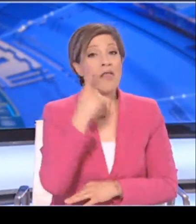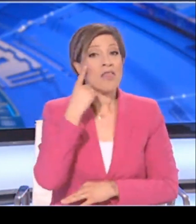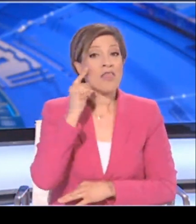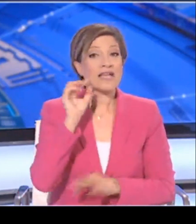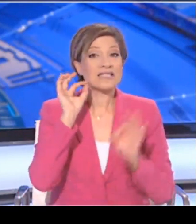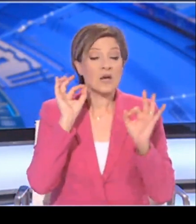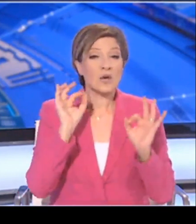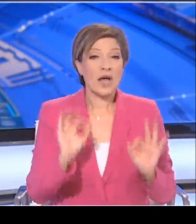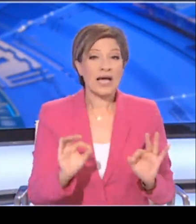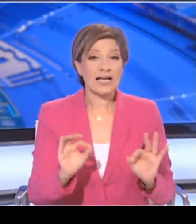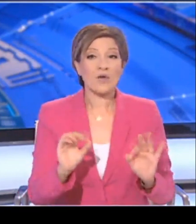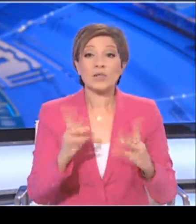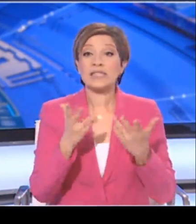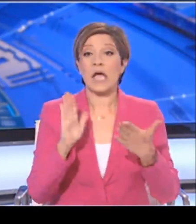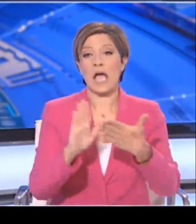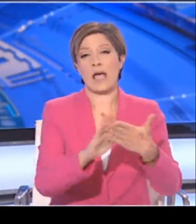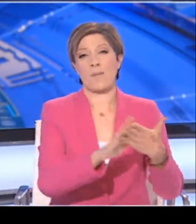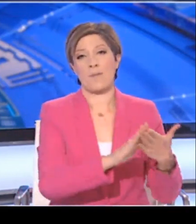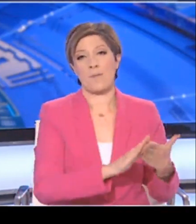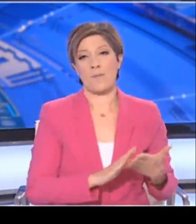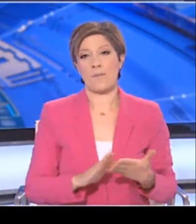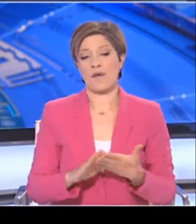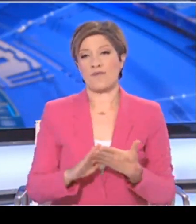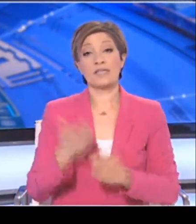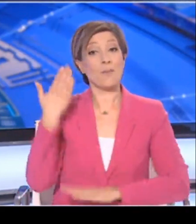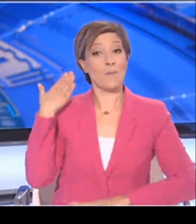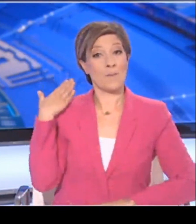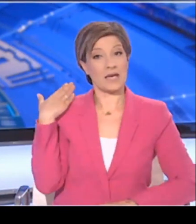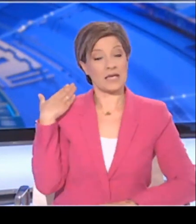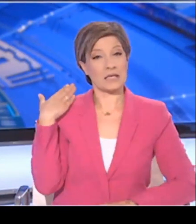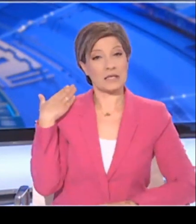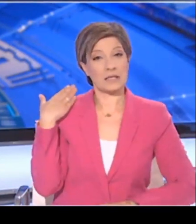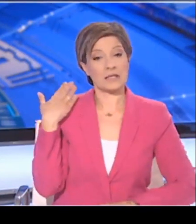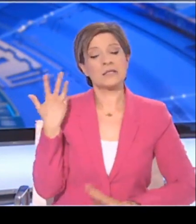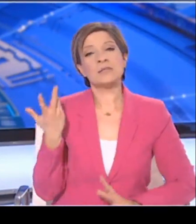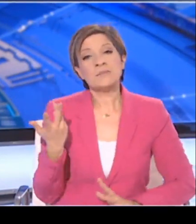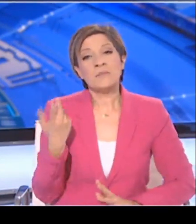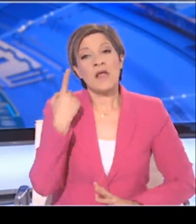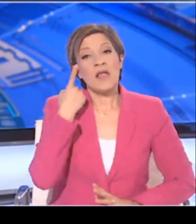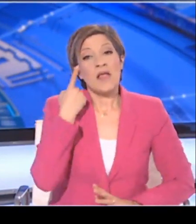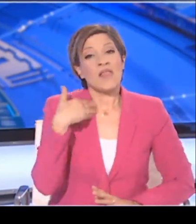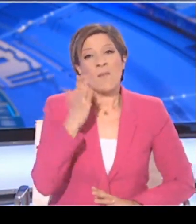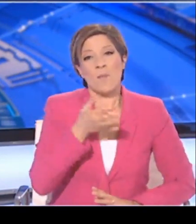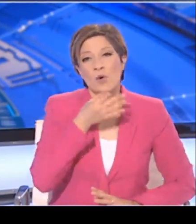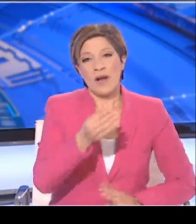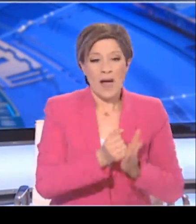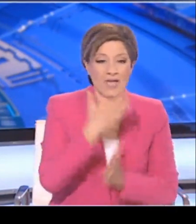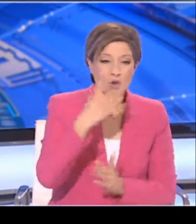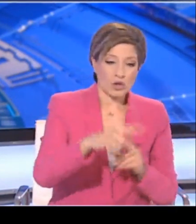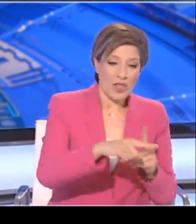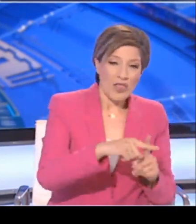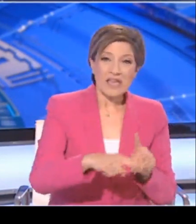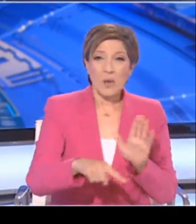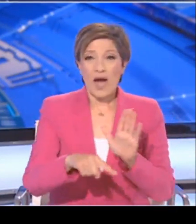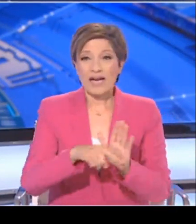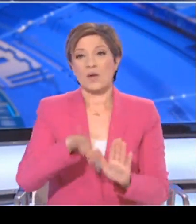ακριβώς τις στενές επαφές που πιθανώς να είχαν σε προηγούμενη φάση. Επομένως δεν θα το αξιοληγούσα ούτε θετικό, ούτε αρνητικό σε